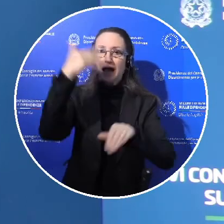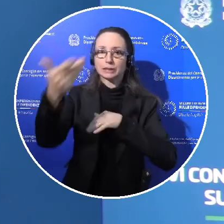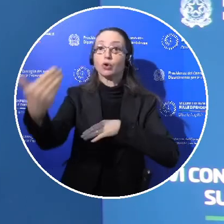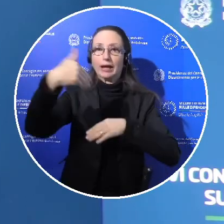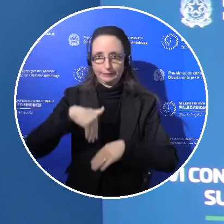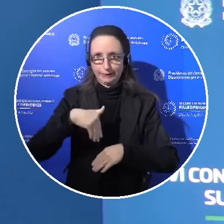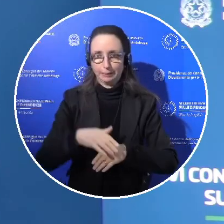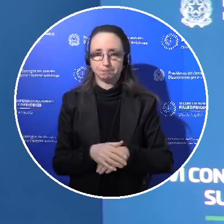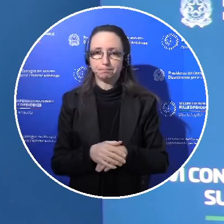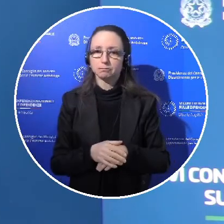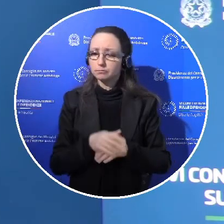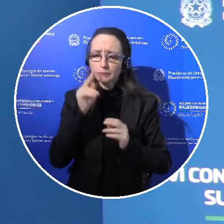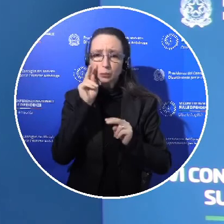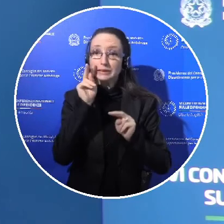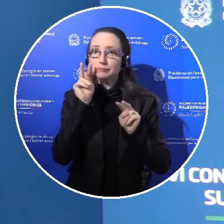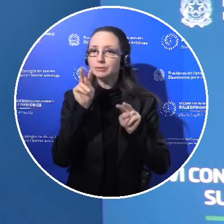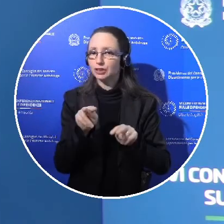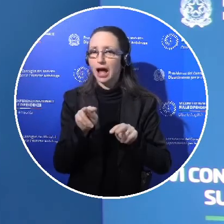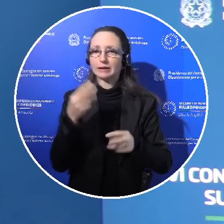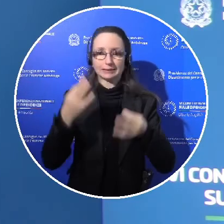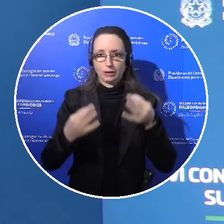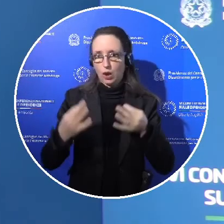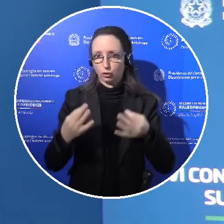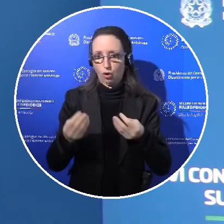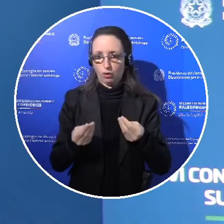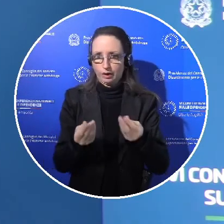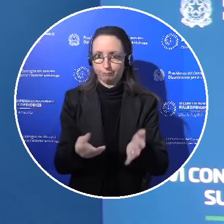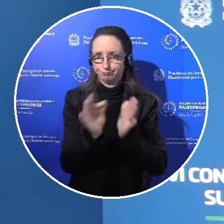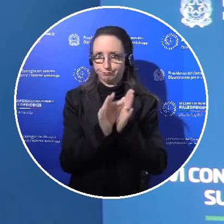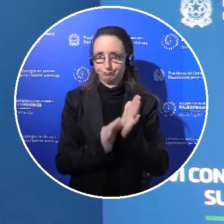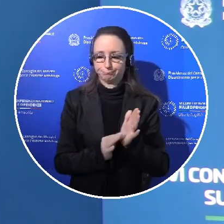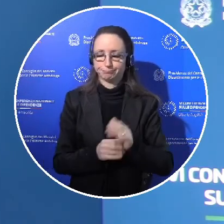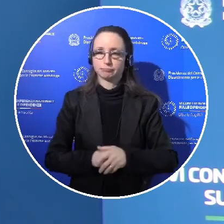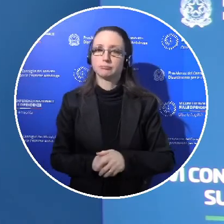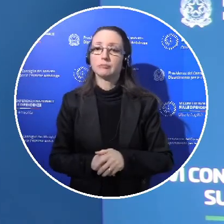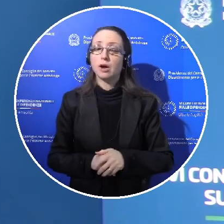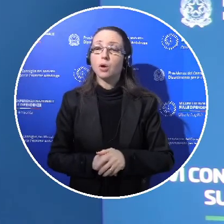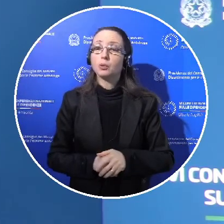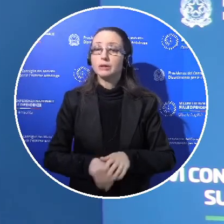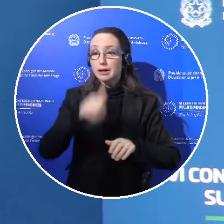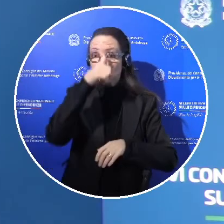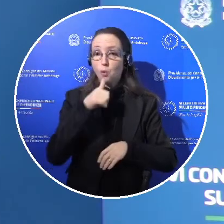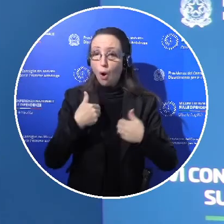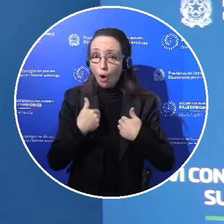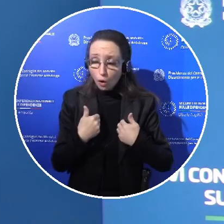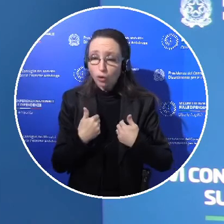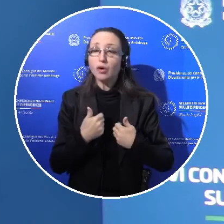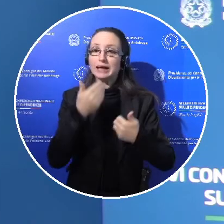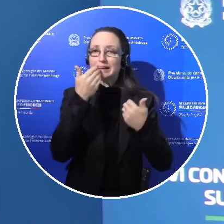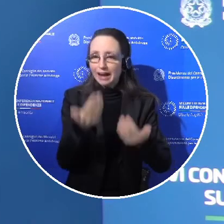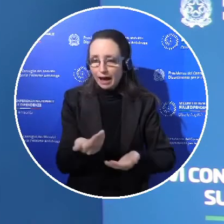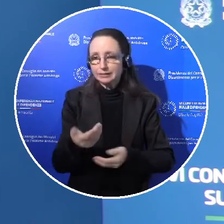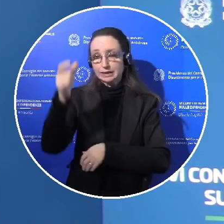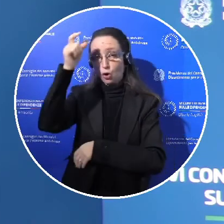vigilanza regolatoria. Da questo punto di vista il nostro ruolo, grazie anche agli interventi del